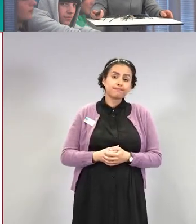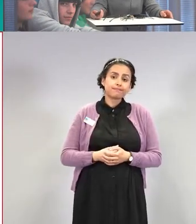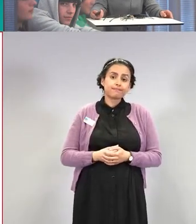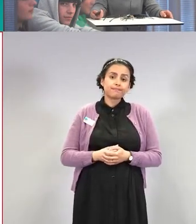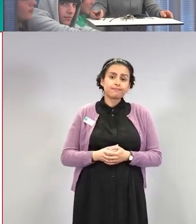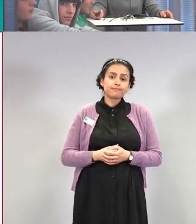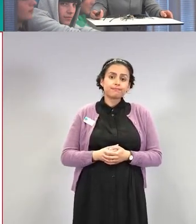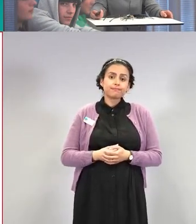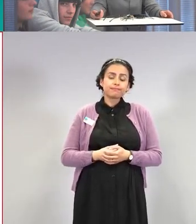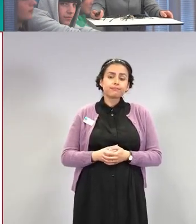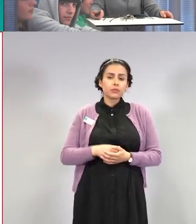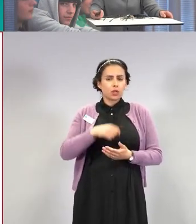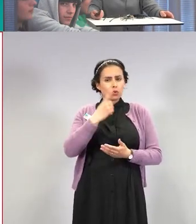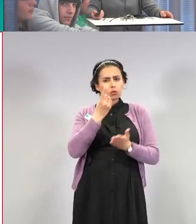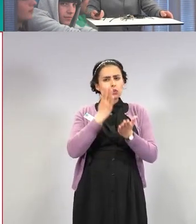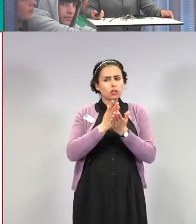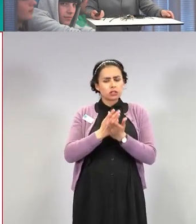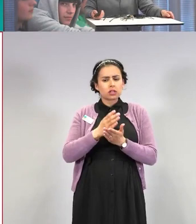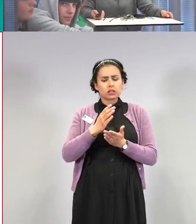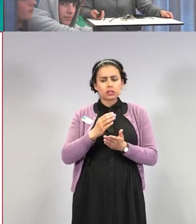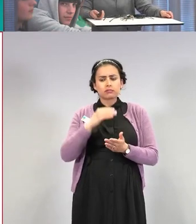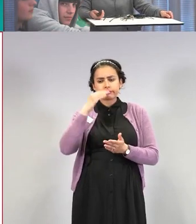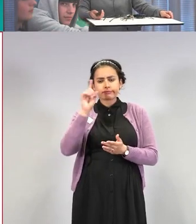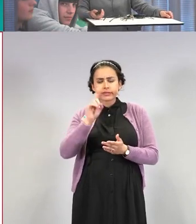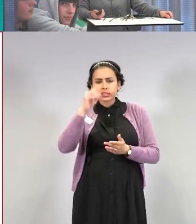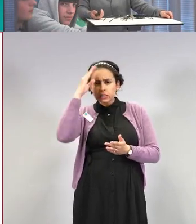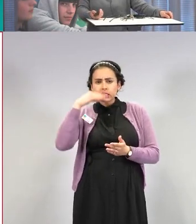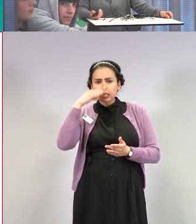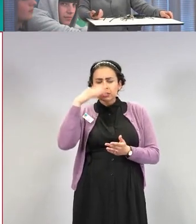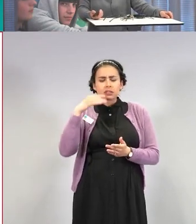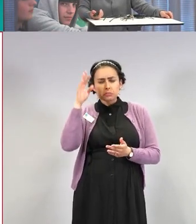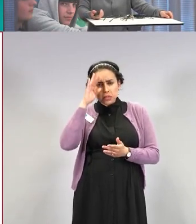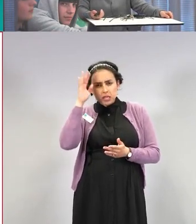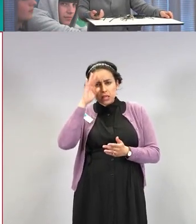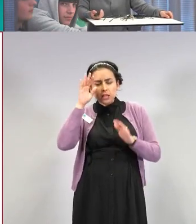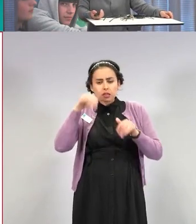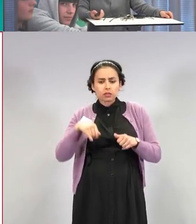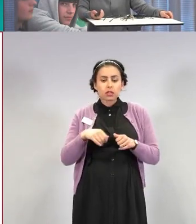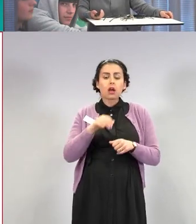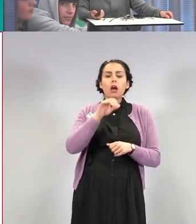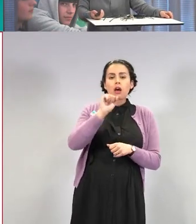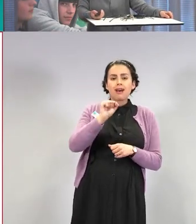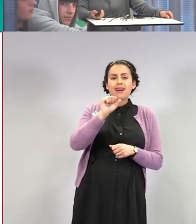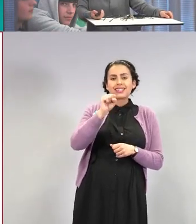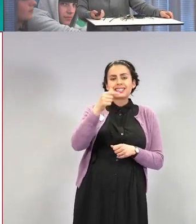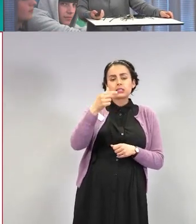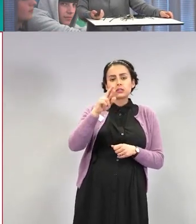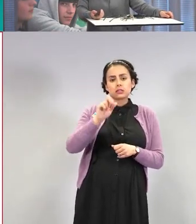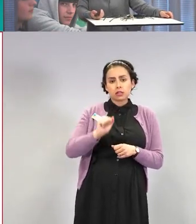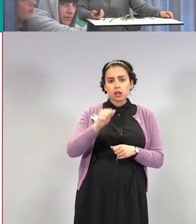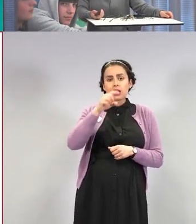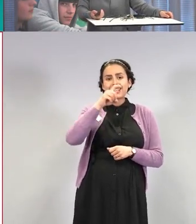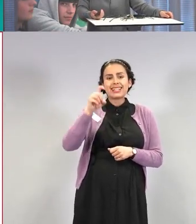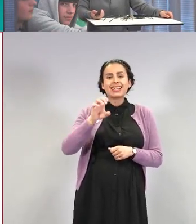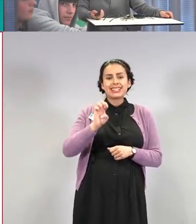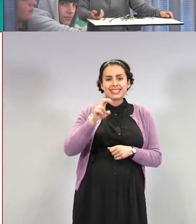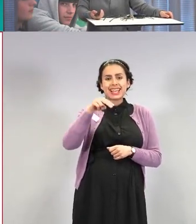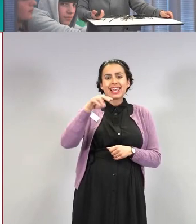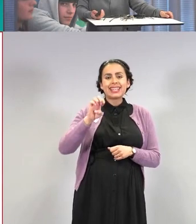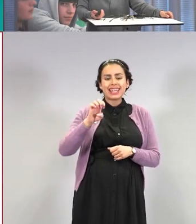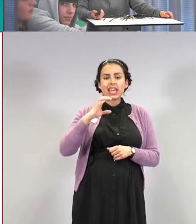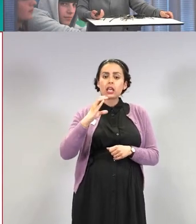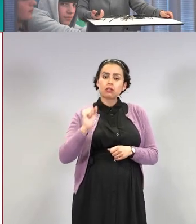Yksi mikä mietityttää paljon on tämä, että miksemän ikäraja laitettiin näihin AstraZeneca-rokotteisiin. Eikö me kaikki nyt vain